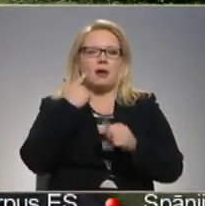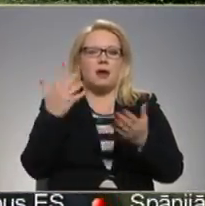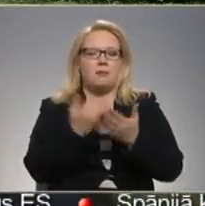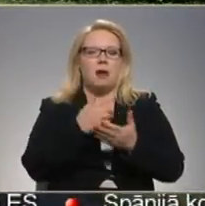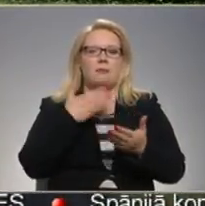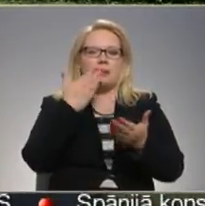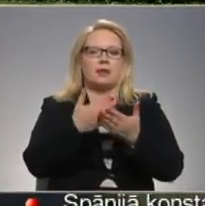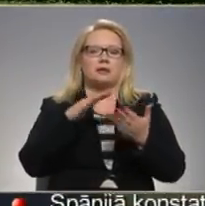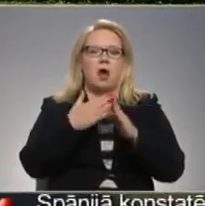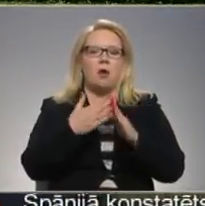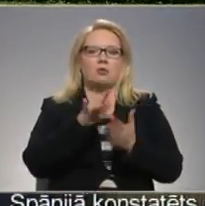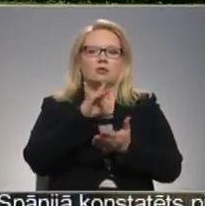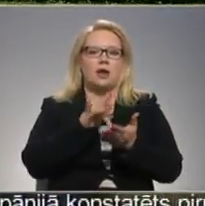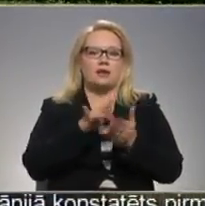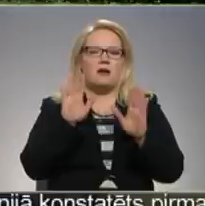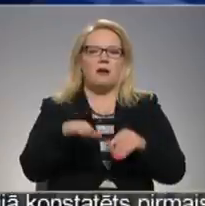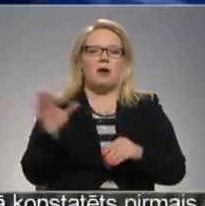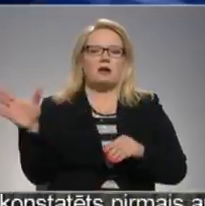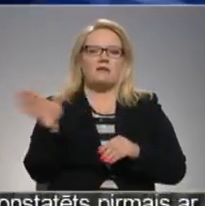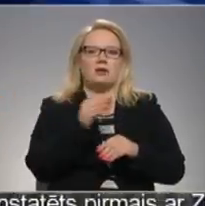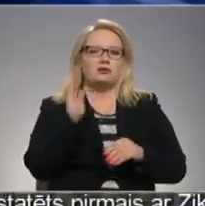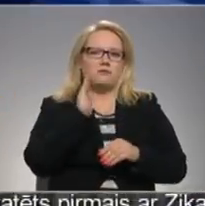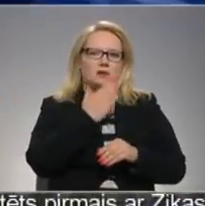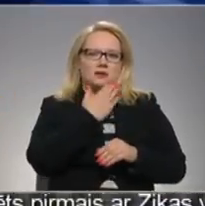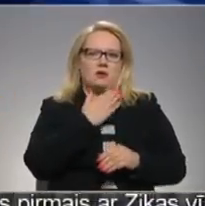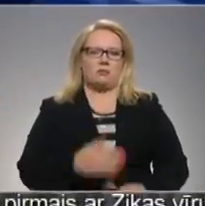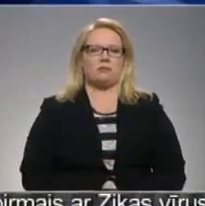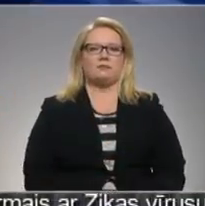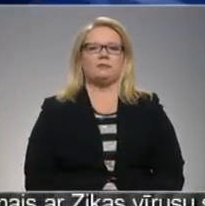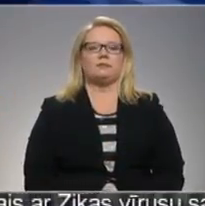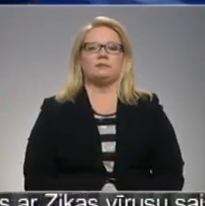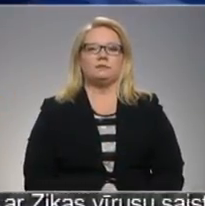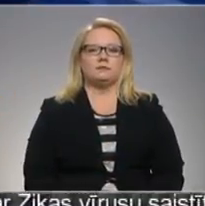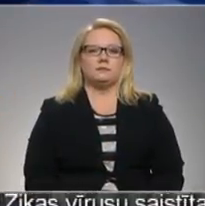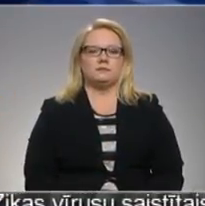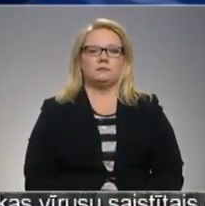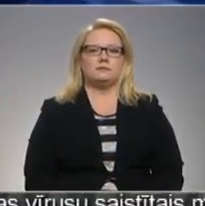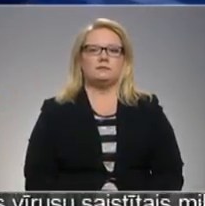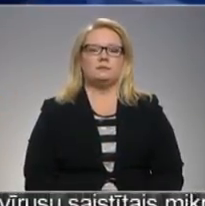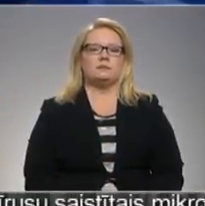Latvijas lauku konsultāciju centra var visu vasaru. Sandra Leitāni, Anders Pāns, TV Spektrs